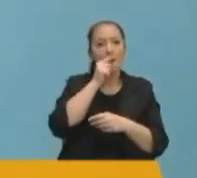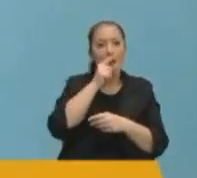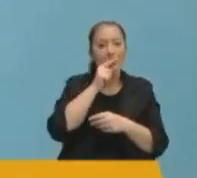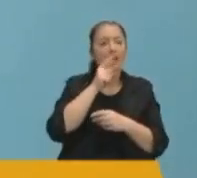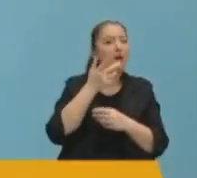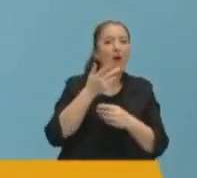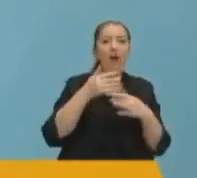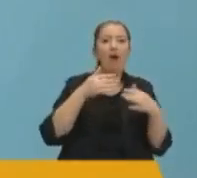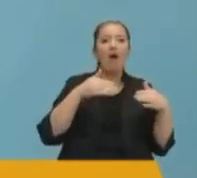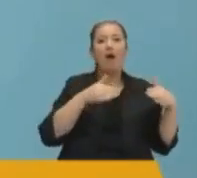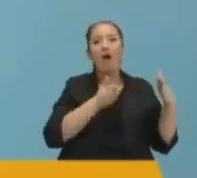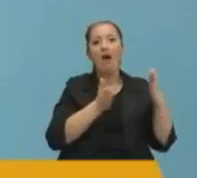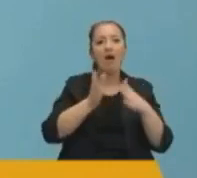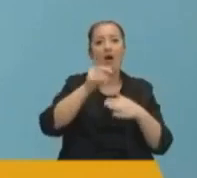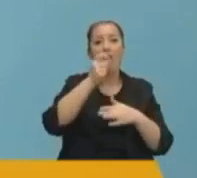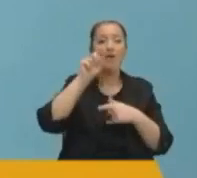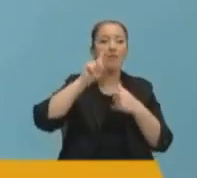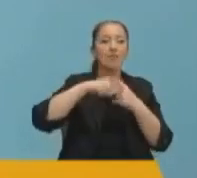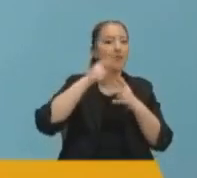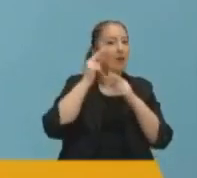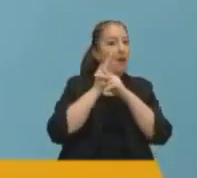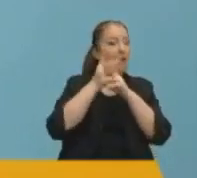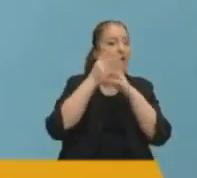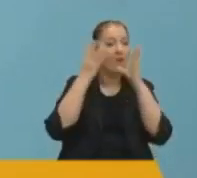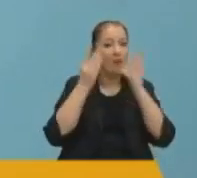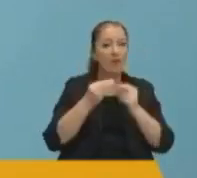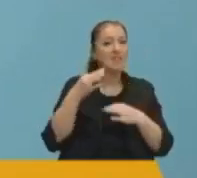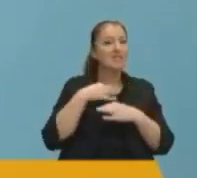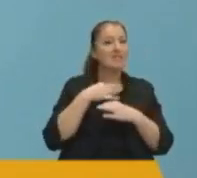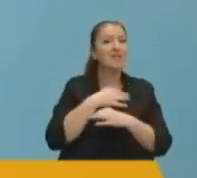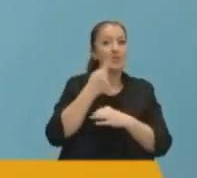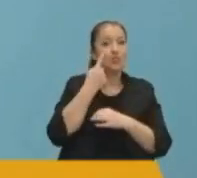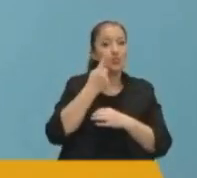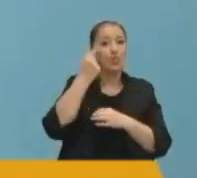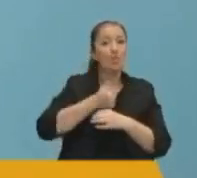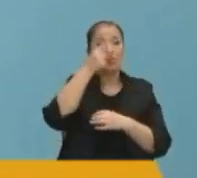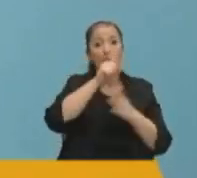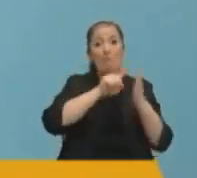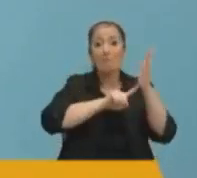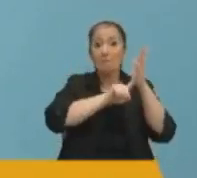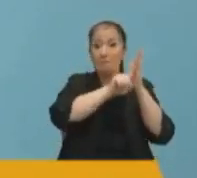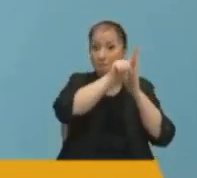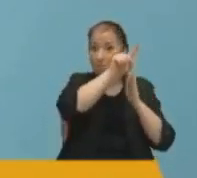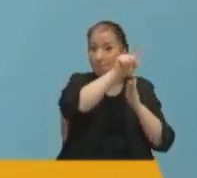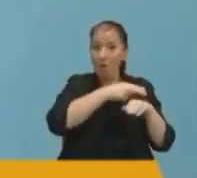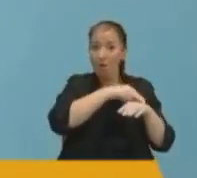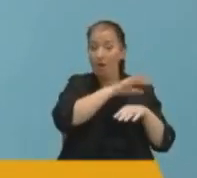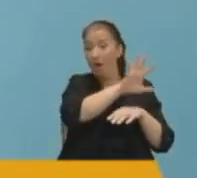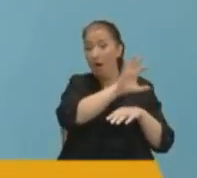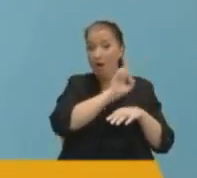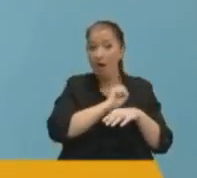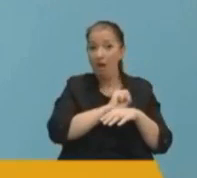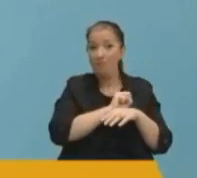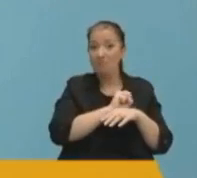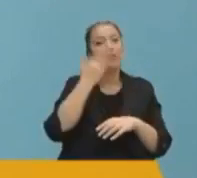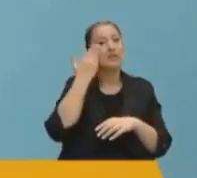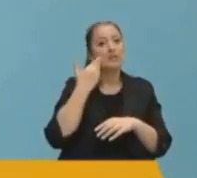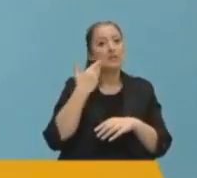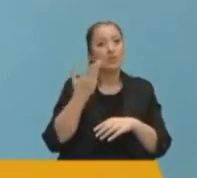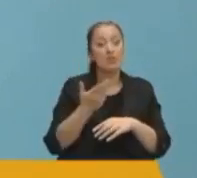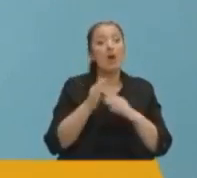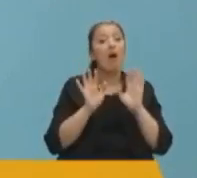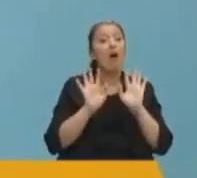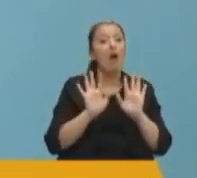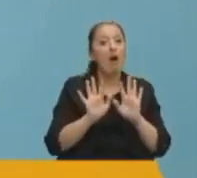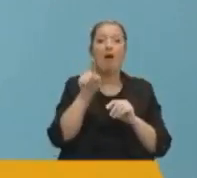Kanal Ankara projesi hayali kuranların Sayın Cumhurbaşkanımızın başarı hikayesini örnek aldıklarını memnuniyetle izliyoruz.